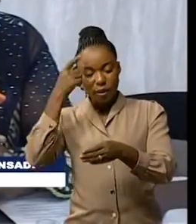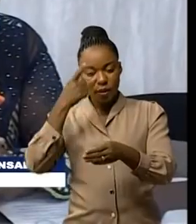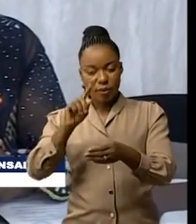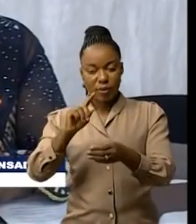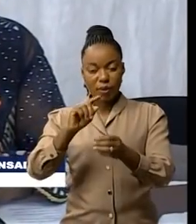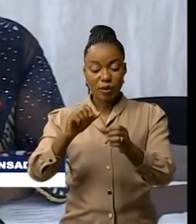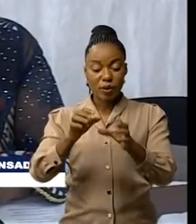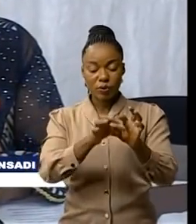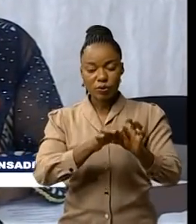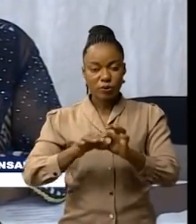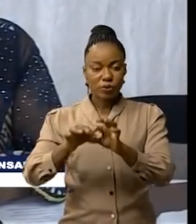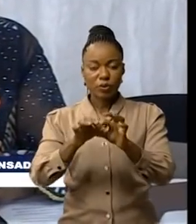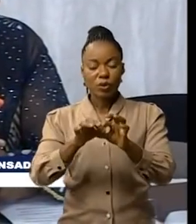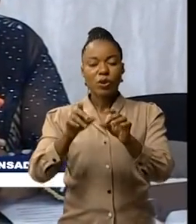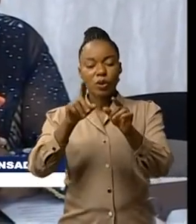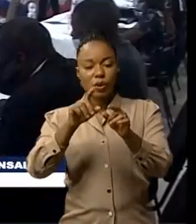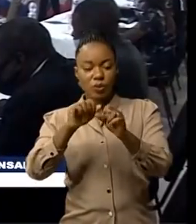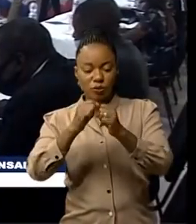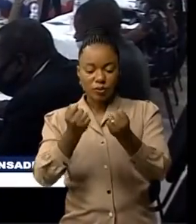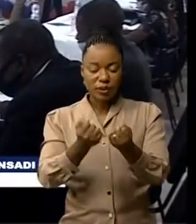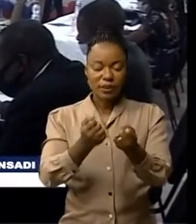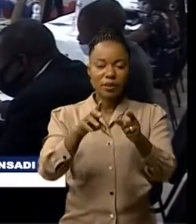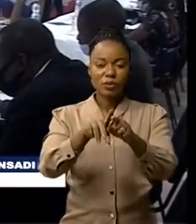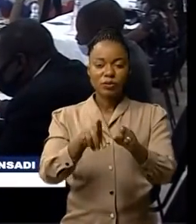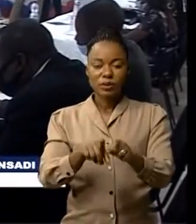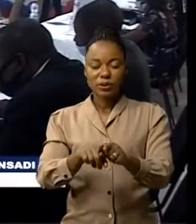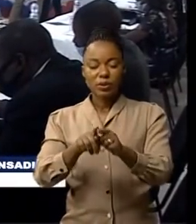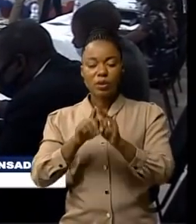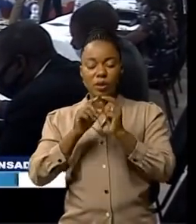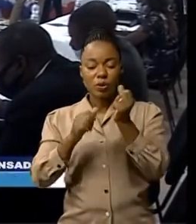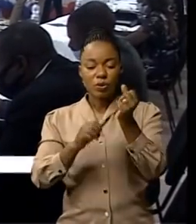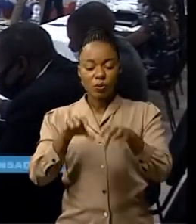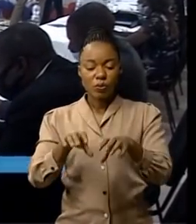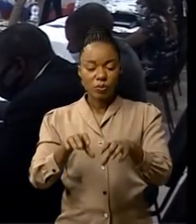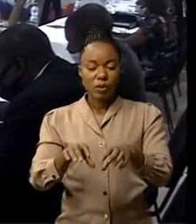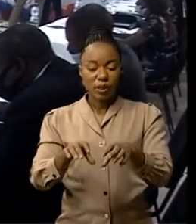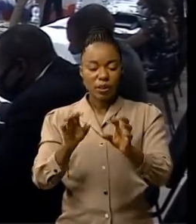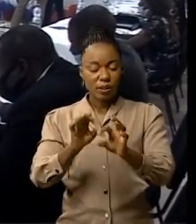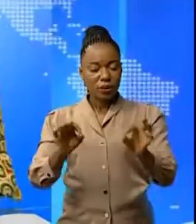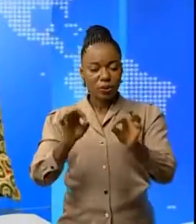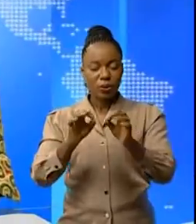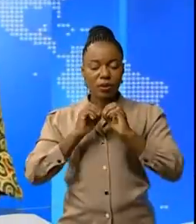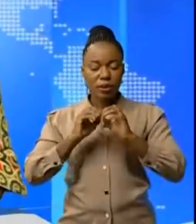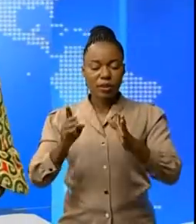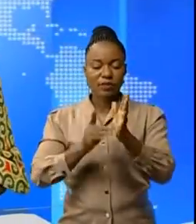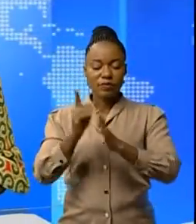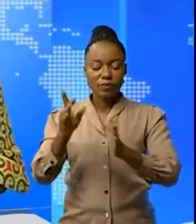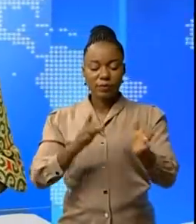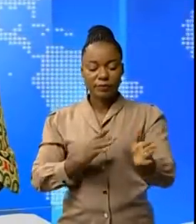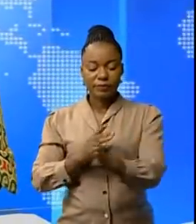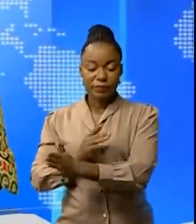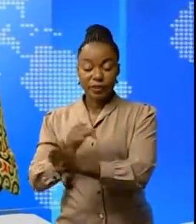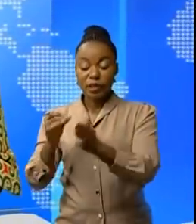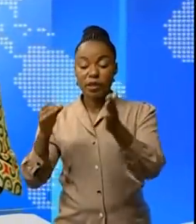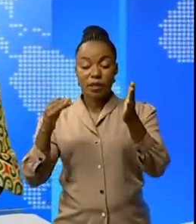solidarité de l'équité et du travail pour qu'aucun congolais ne rate le train de l'émergence Et puis le 8